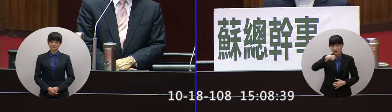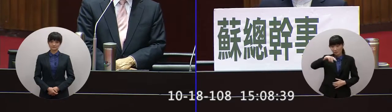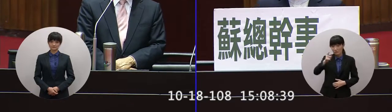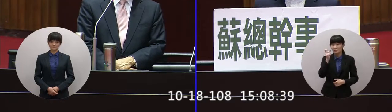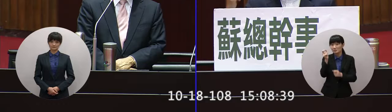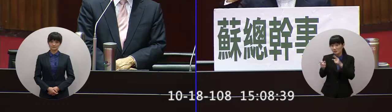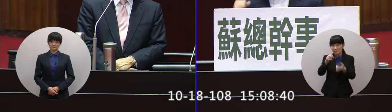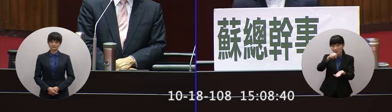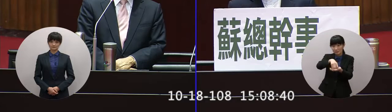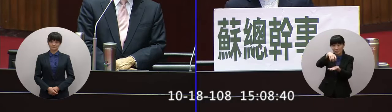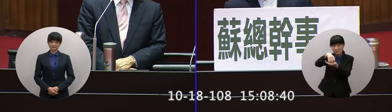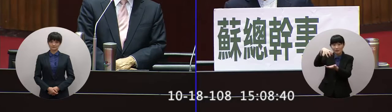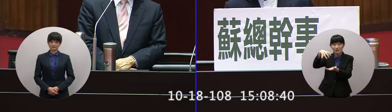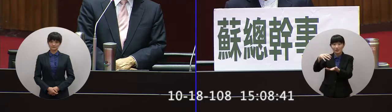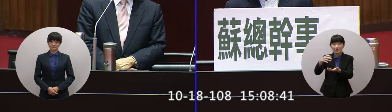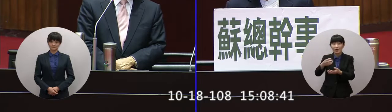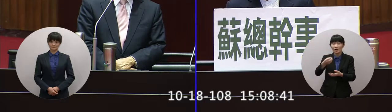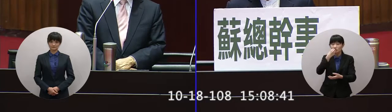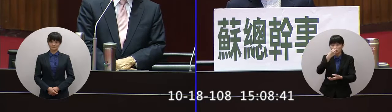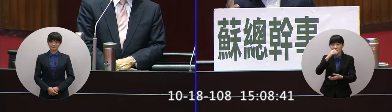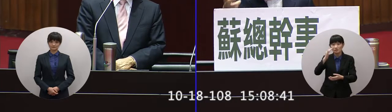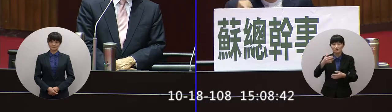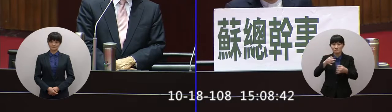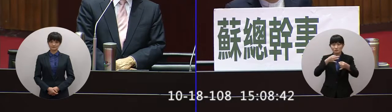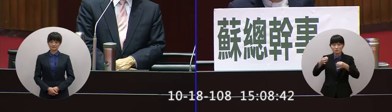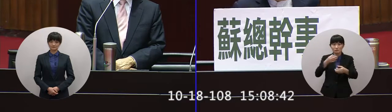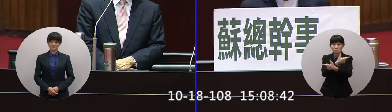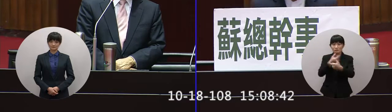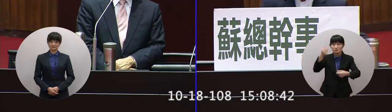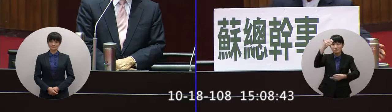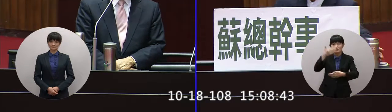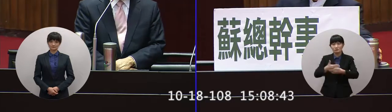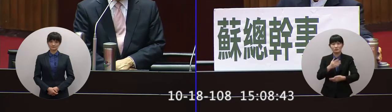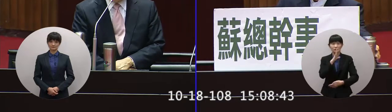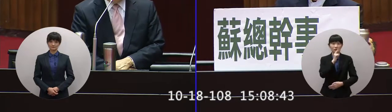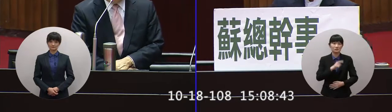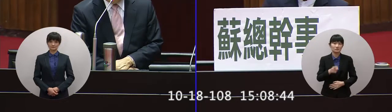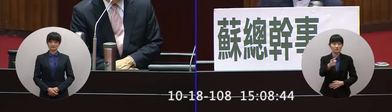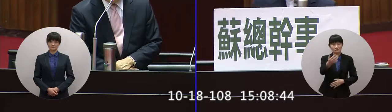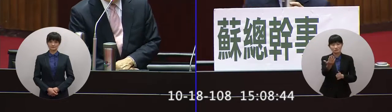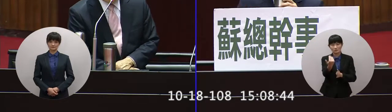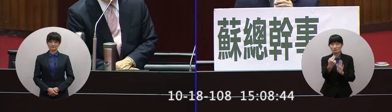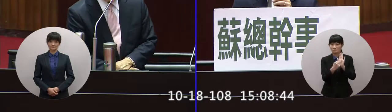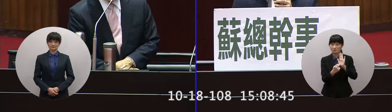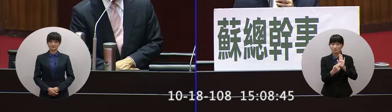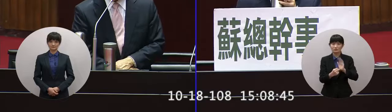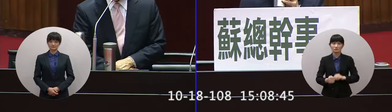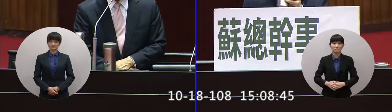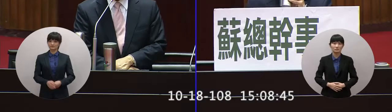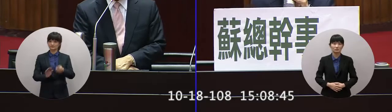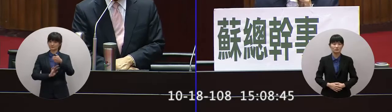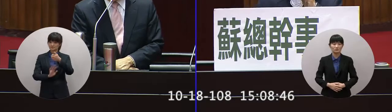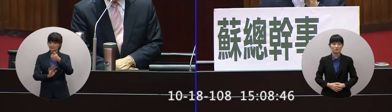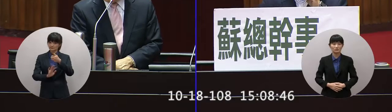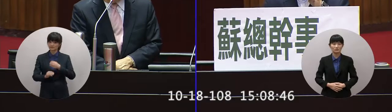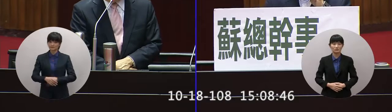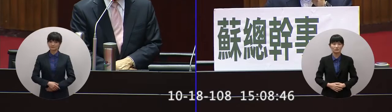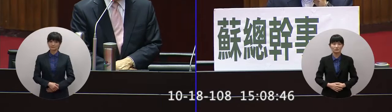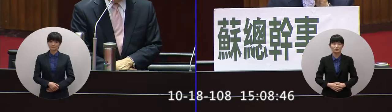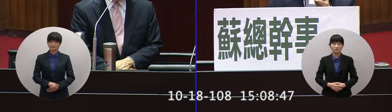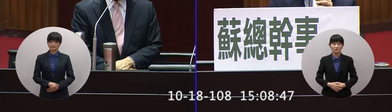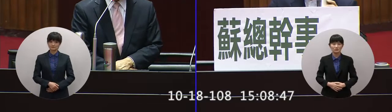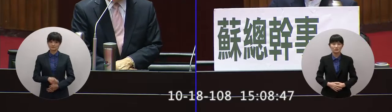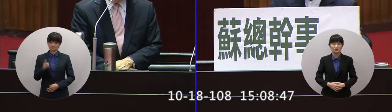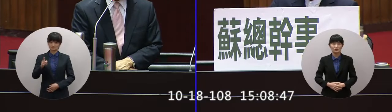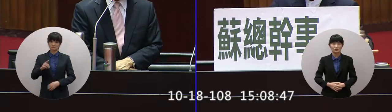饅頭店關了你再開搜尋老公員可以做到國